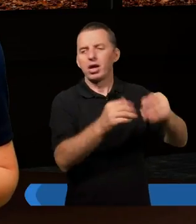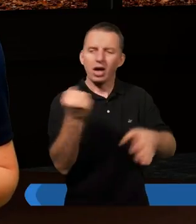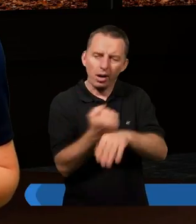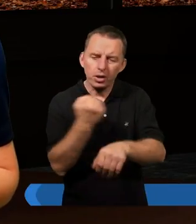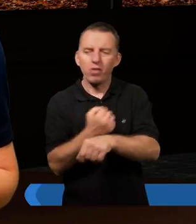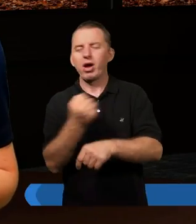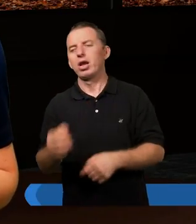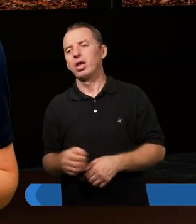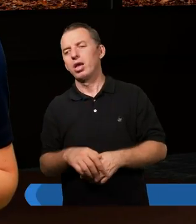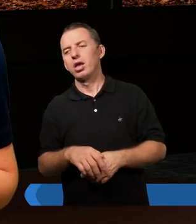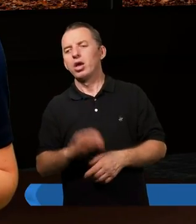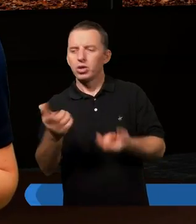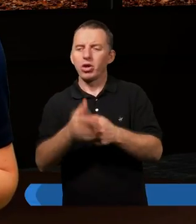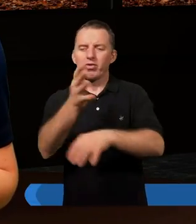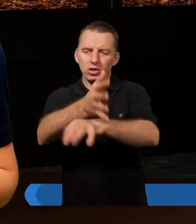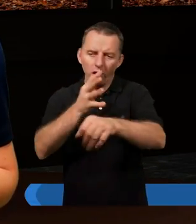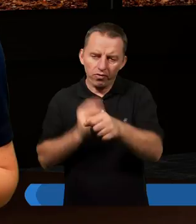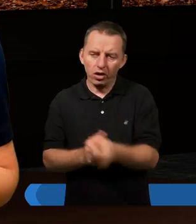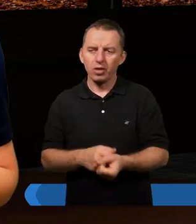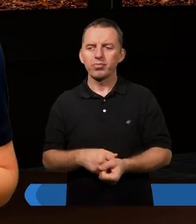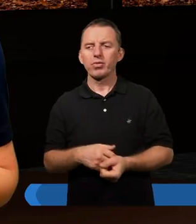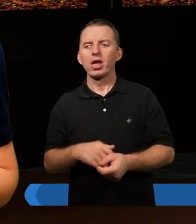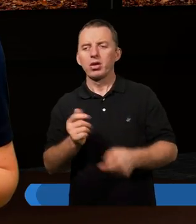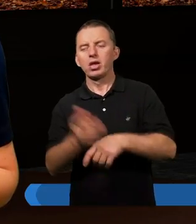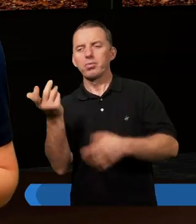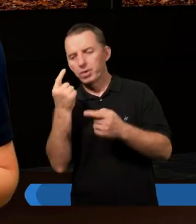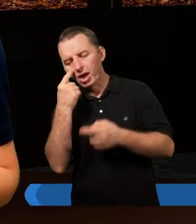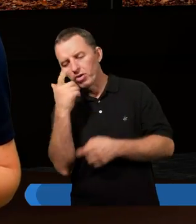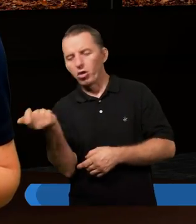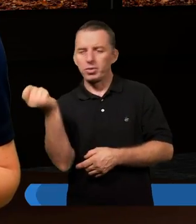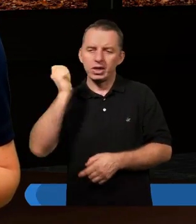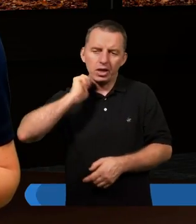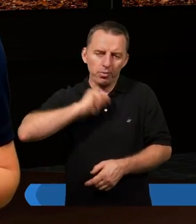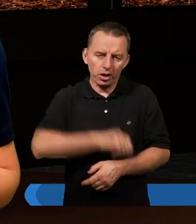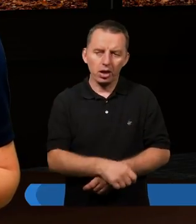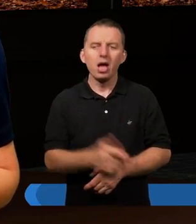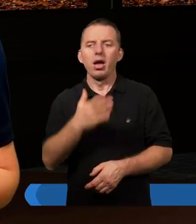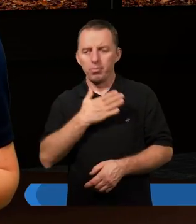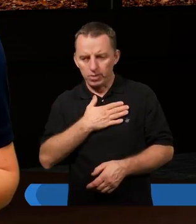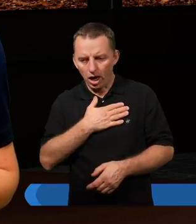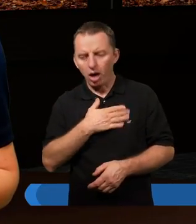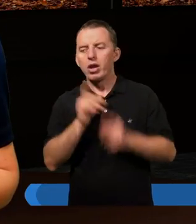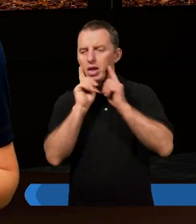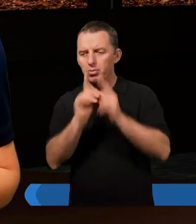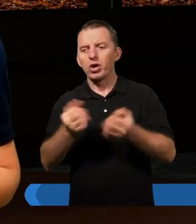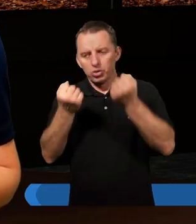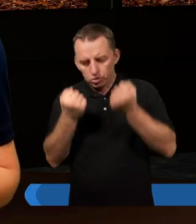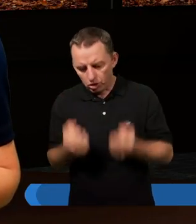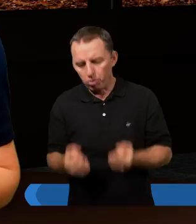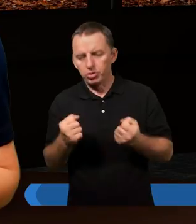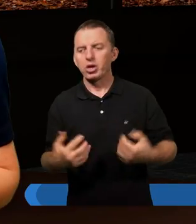wyganiali, wrzucali do więzienia, raz go prawie, że zabili. On miał naprawdę ciężkie życie,